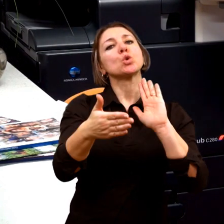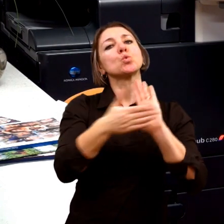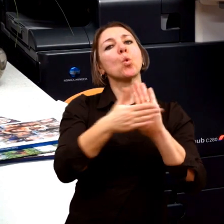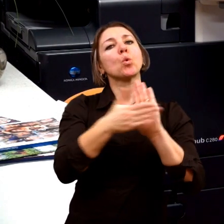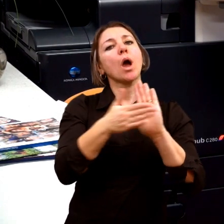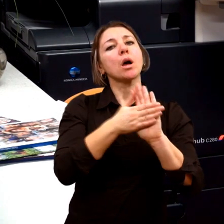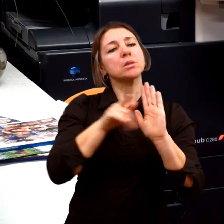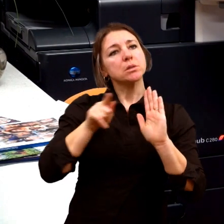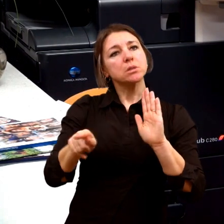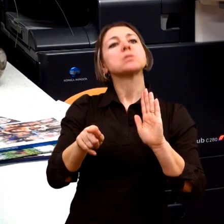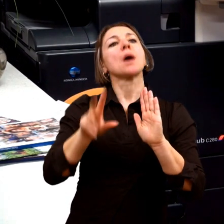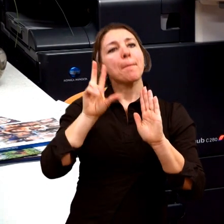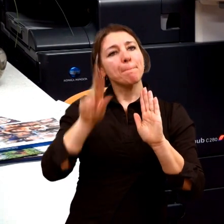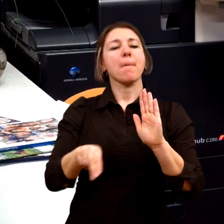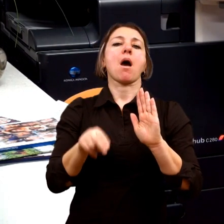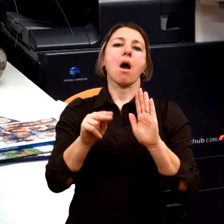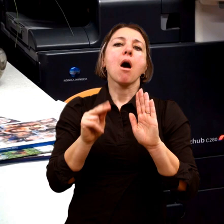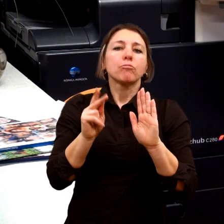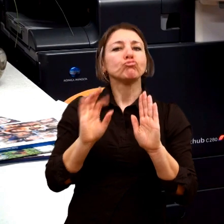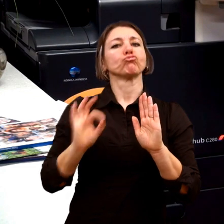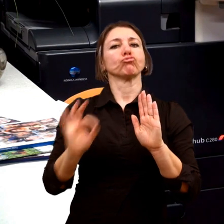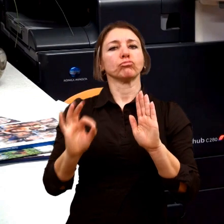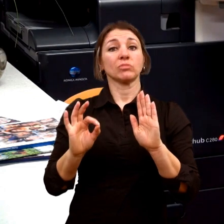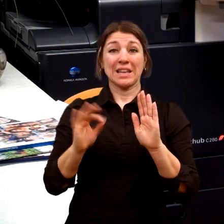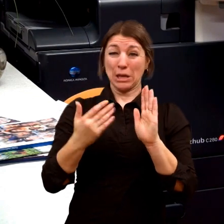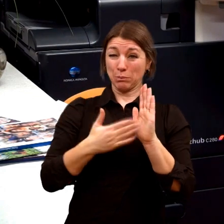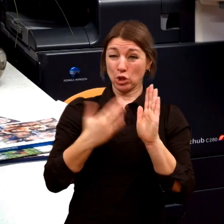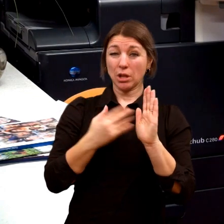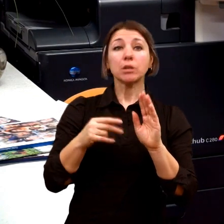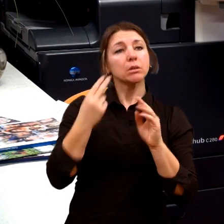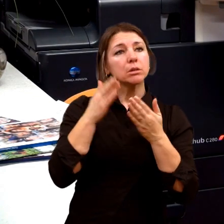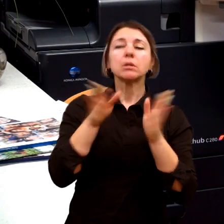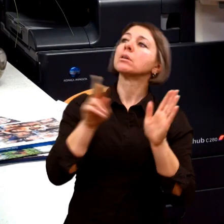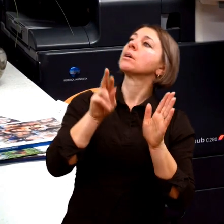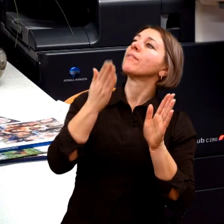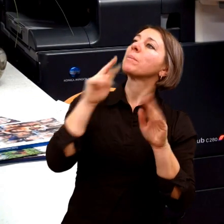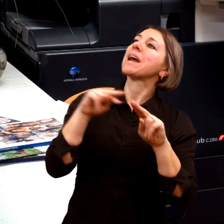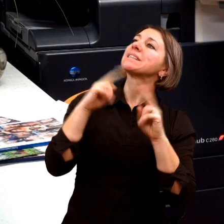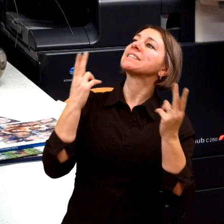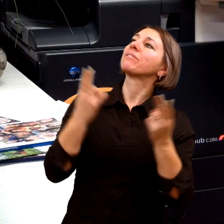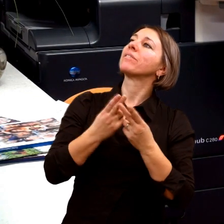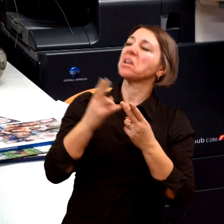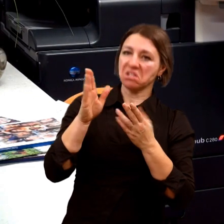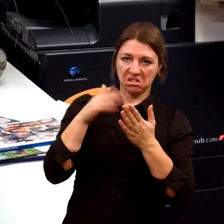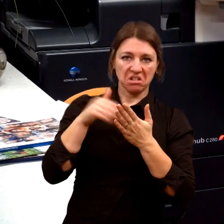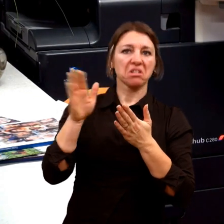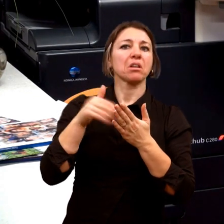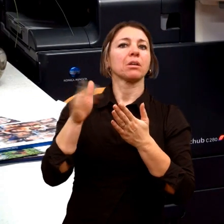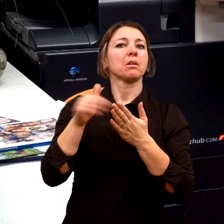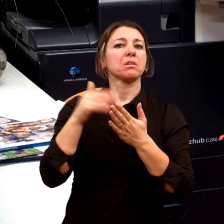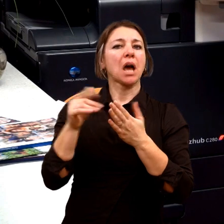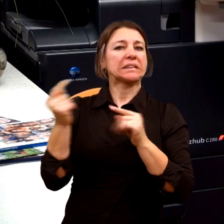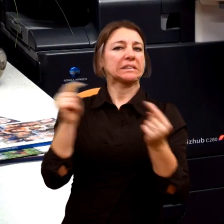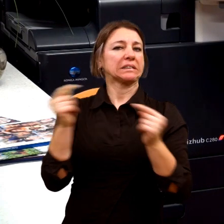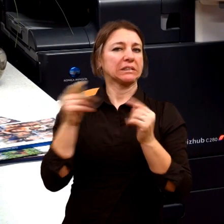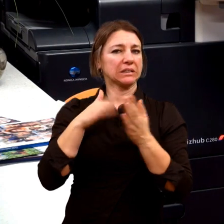A když se podíváme do světa, tak je velmi dobře vidět, že ty odborné diskuse okolo toho velmi probíhají pořád.